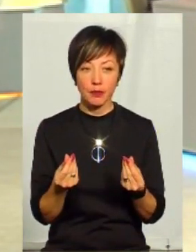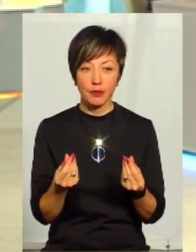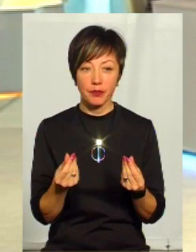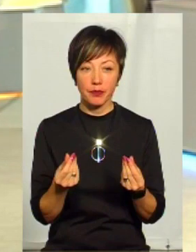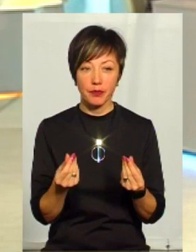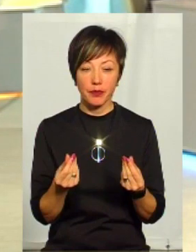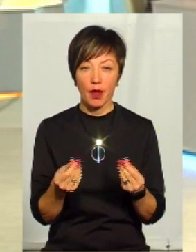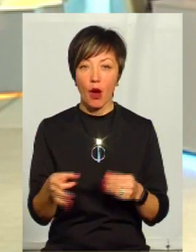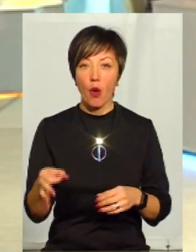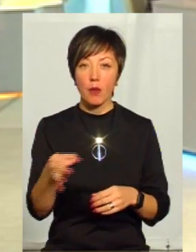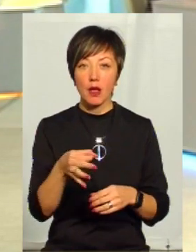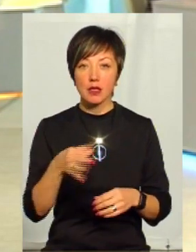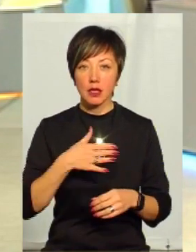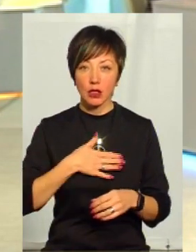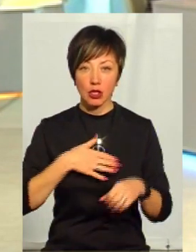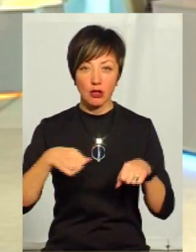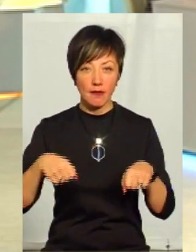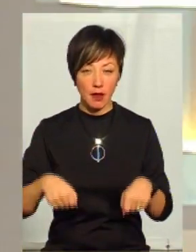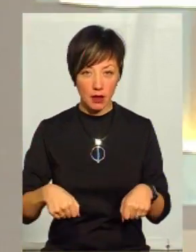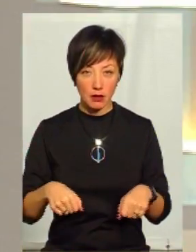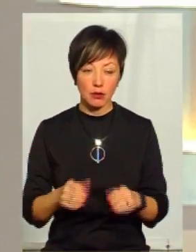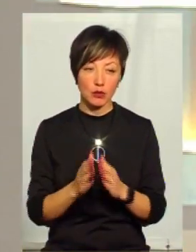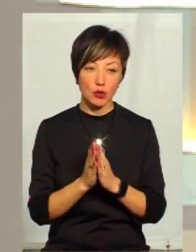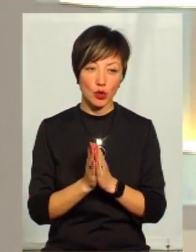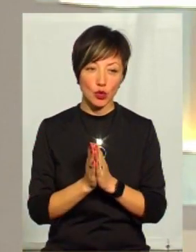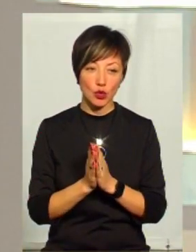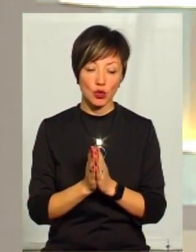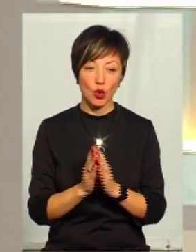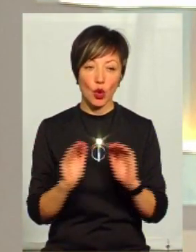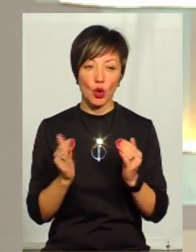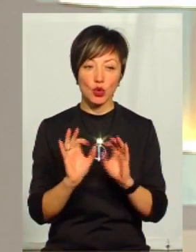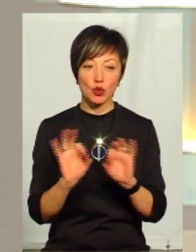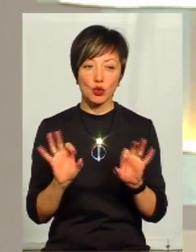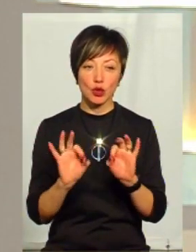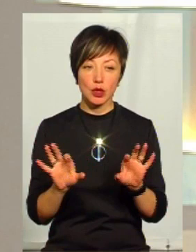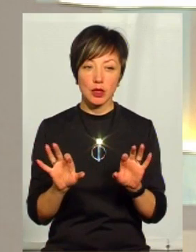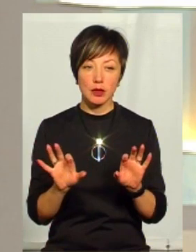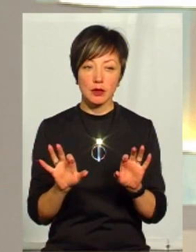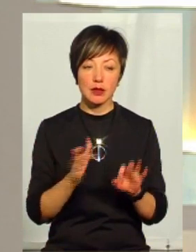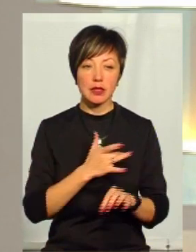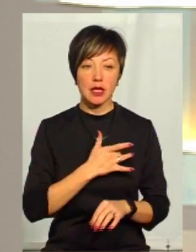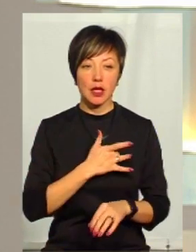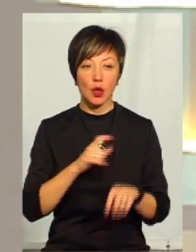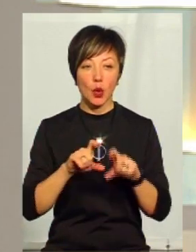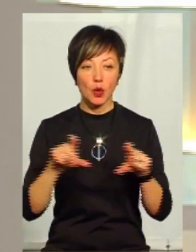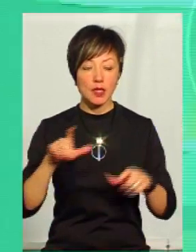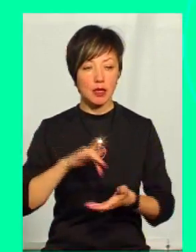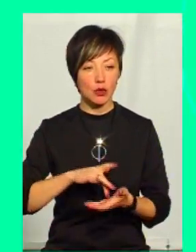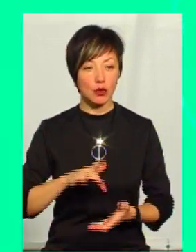наша влада. Прошу фрагмент сюжету з кардіоцентру.